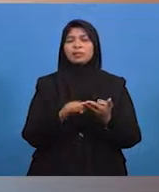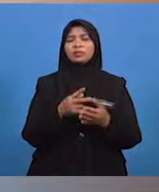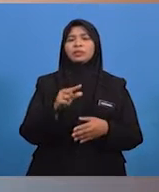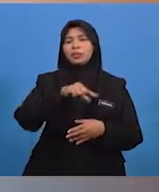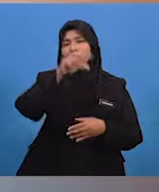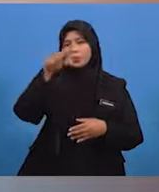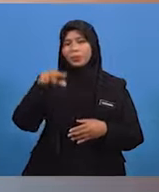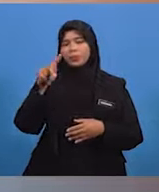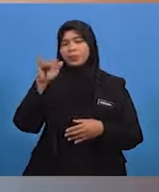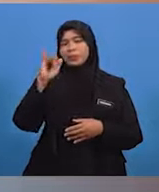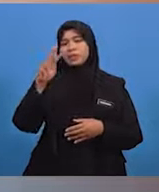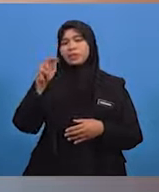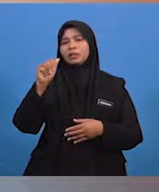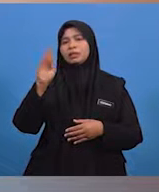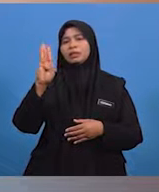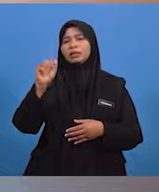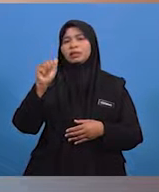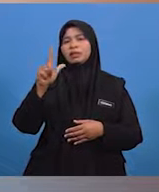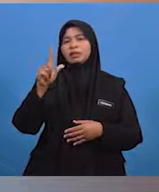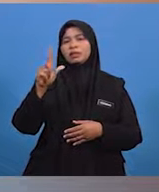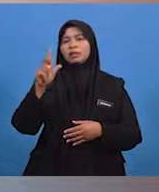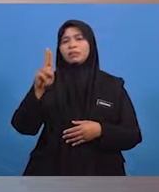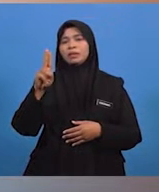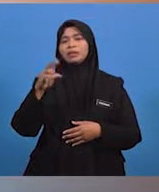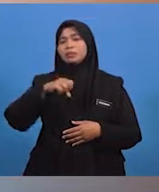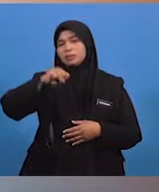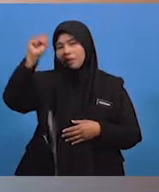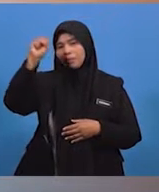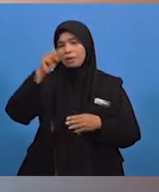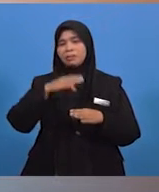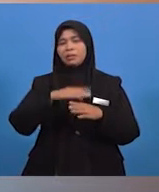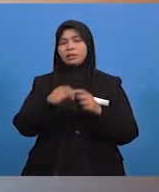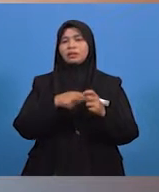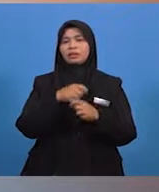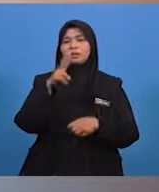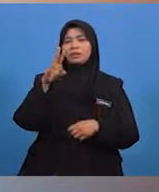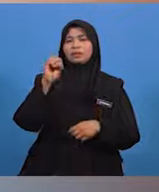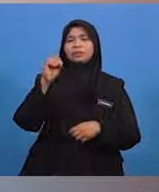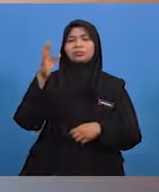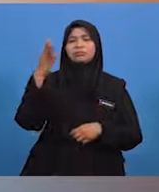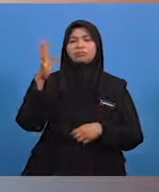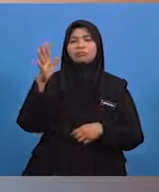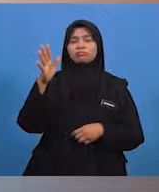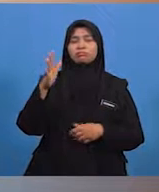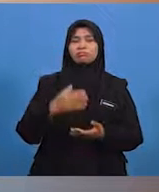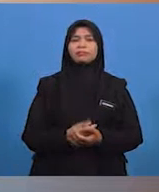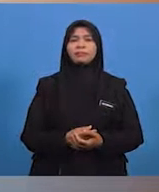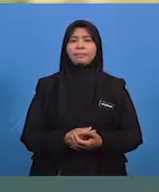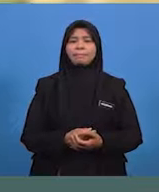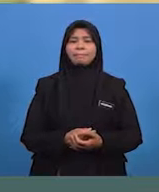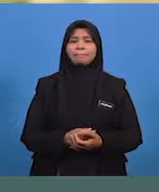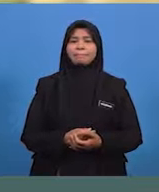Sabah pada tahun 2015? Tahniah! Ramai yang dapat memberi jawapan yang betul.